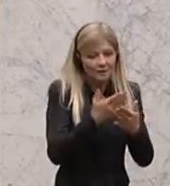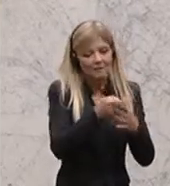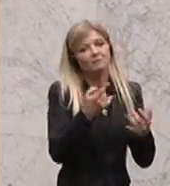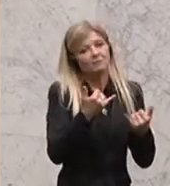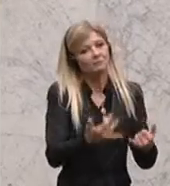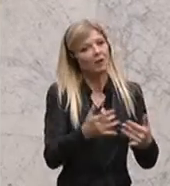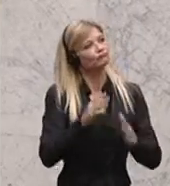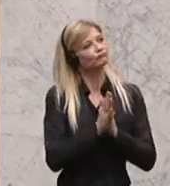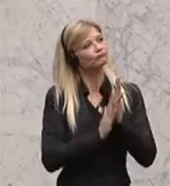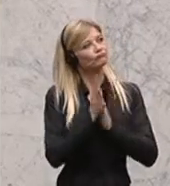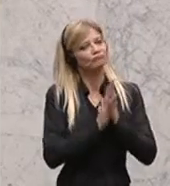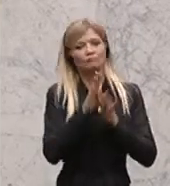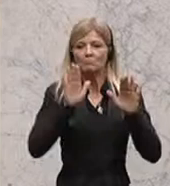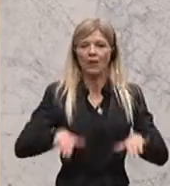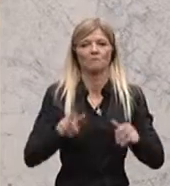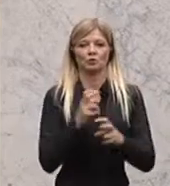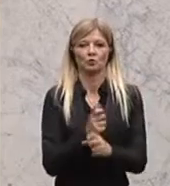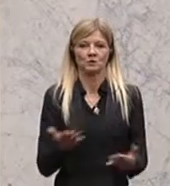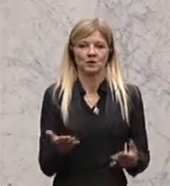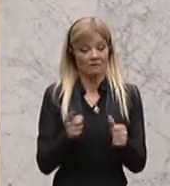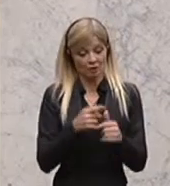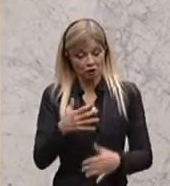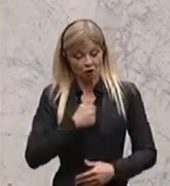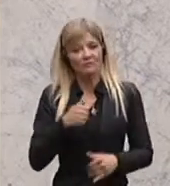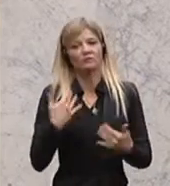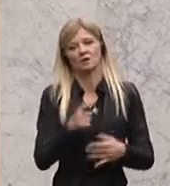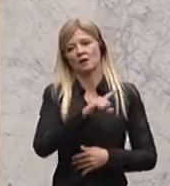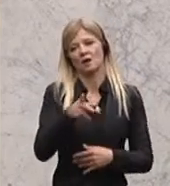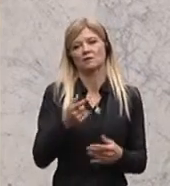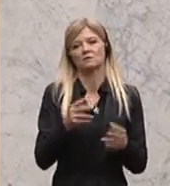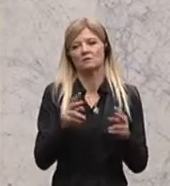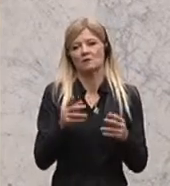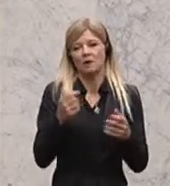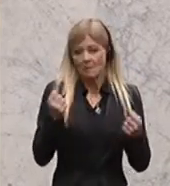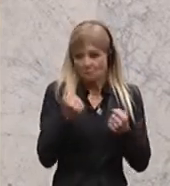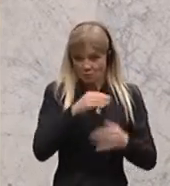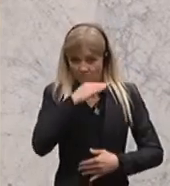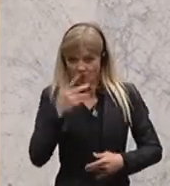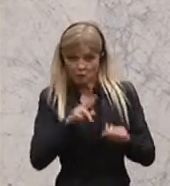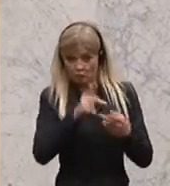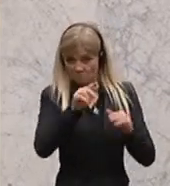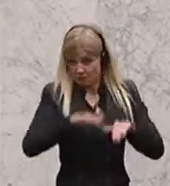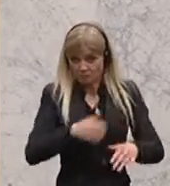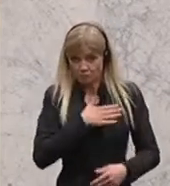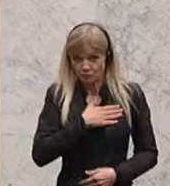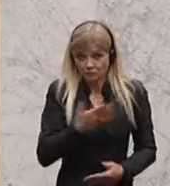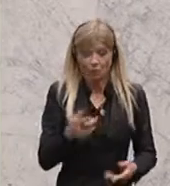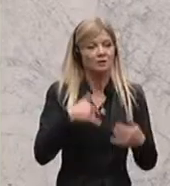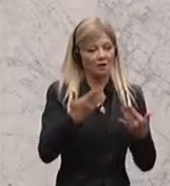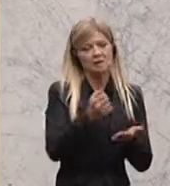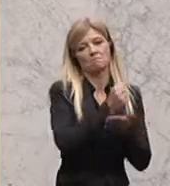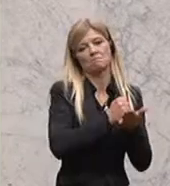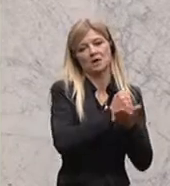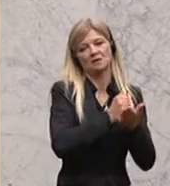Und wenn das gelingt, dann bemühen Sie die Länder sehr, dann werden die auch da bleiben. Und dann hat die Medizinfakultät in Linz genau den